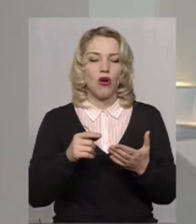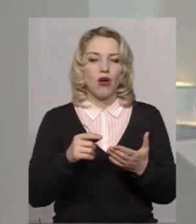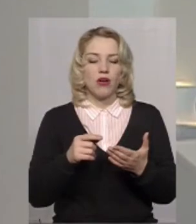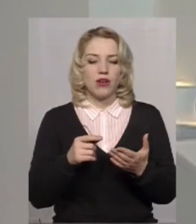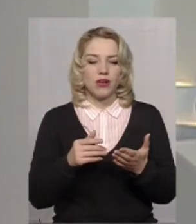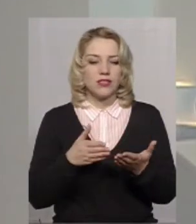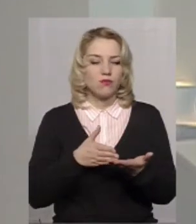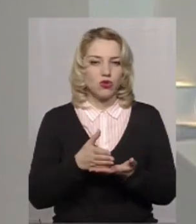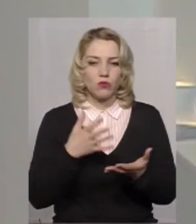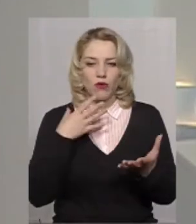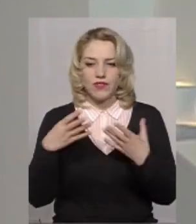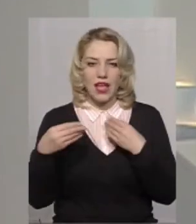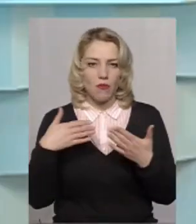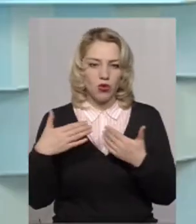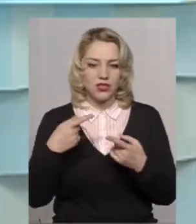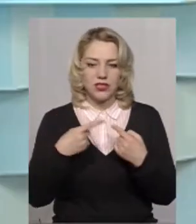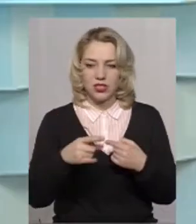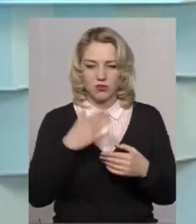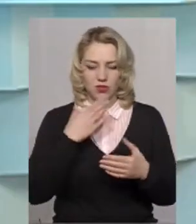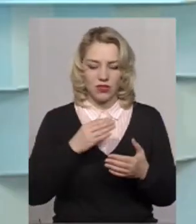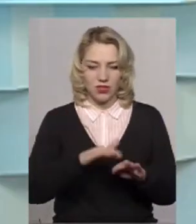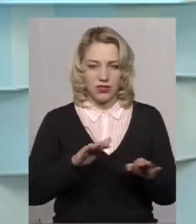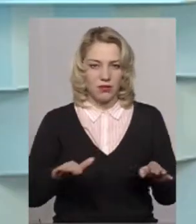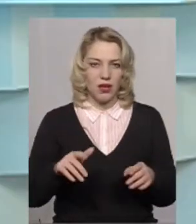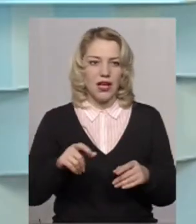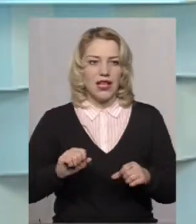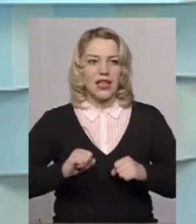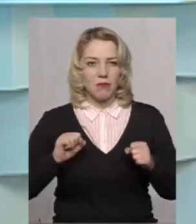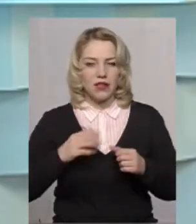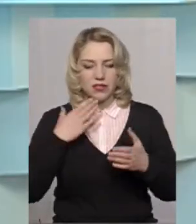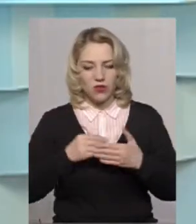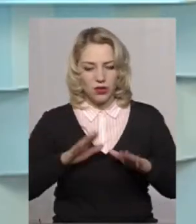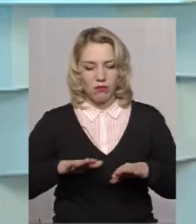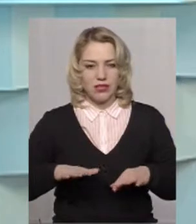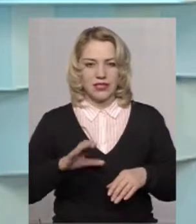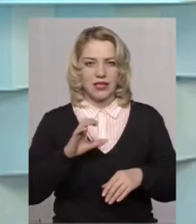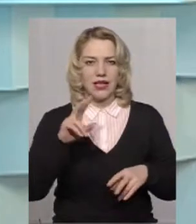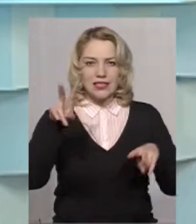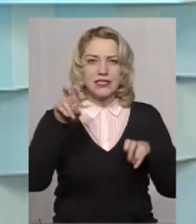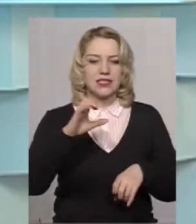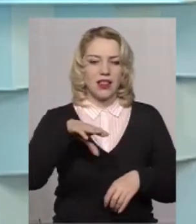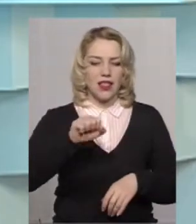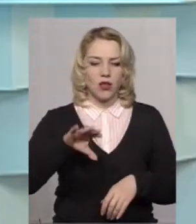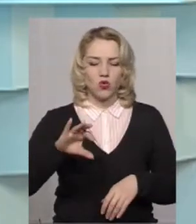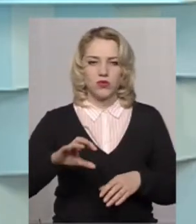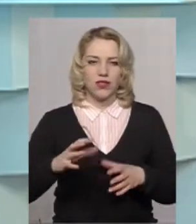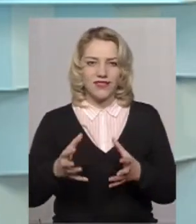однолітками вона не знає, і тому вона намагається своє місце або своє статусне положення теж отримати за допомогою сили.